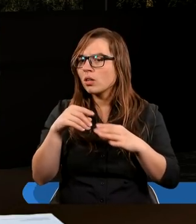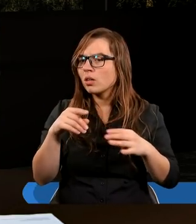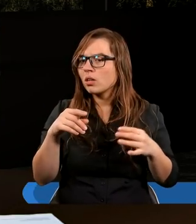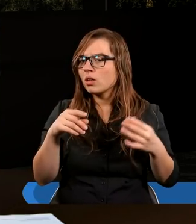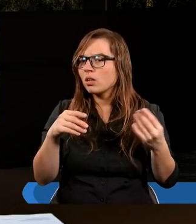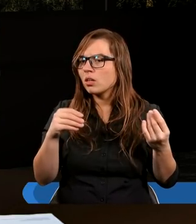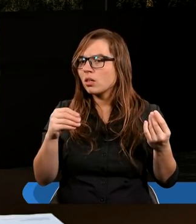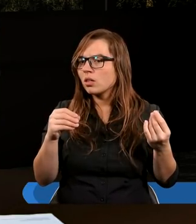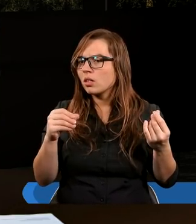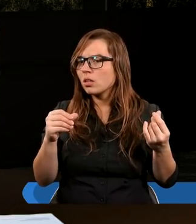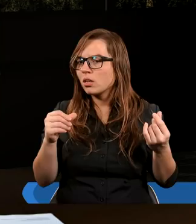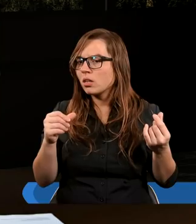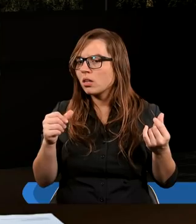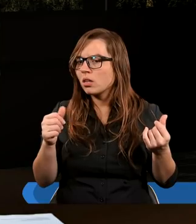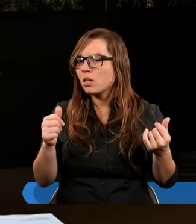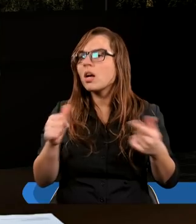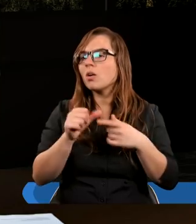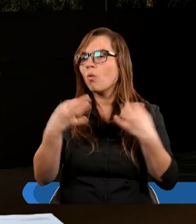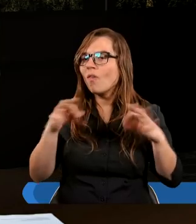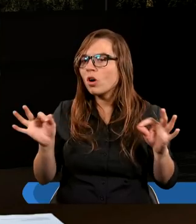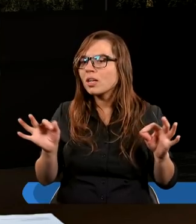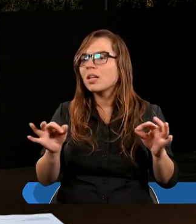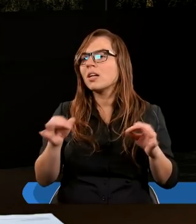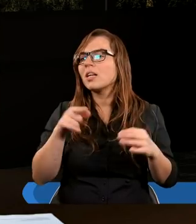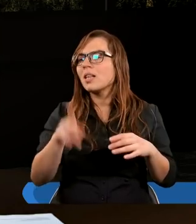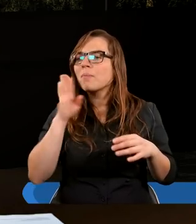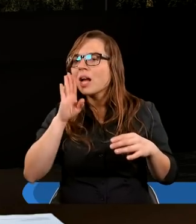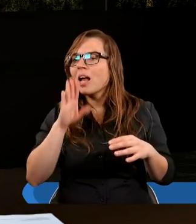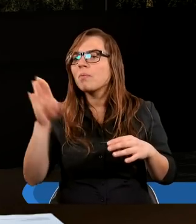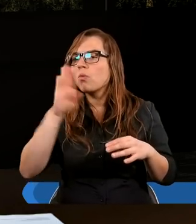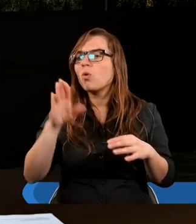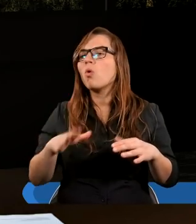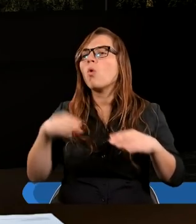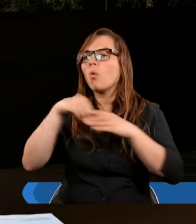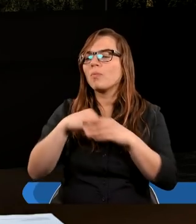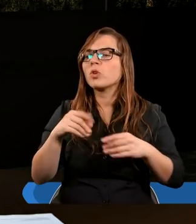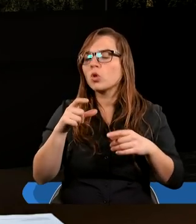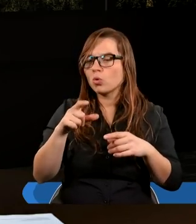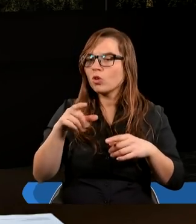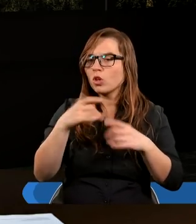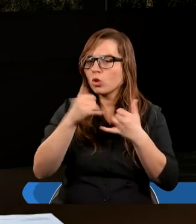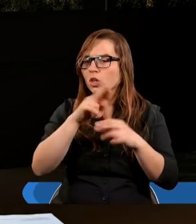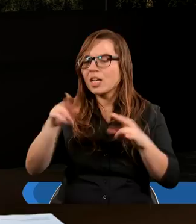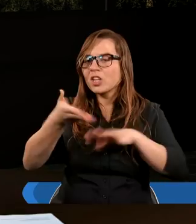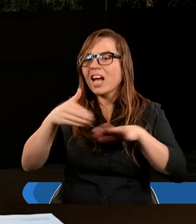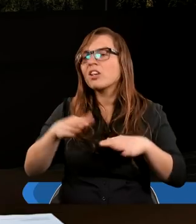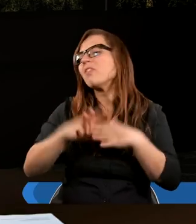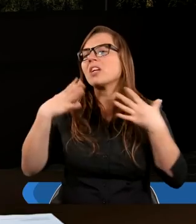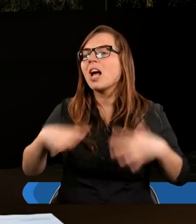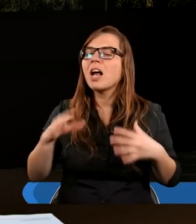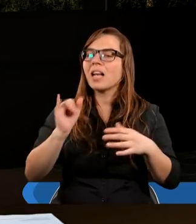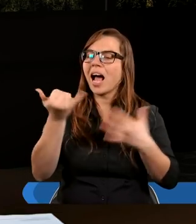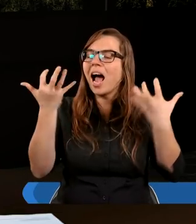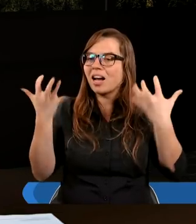powłanienie? Tymczasem Bóg umieścił członki w ciele, każdy z nich tak,